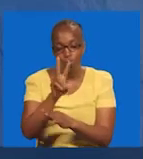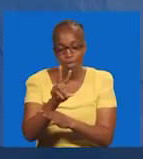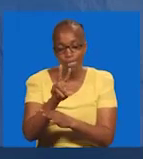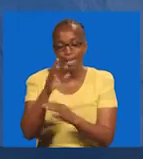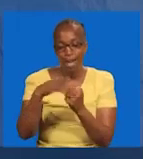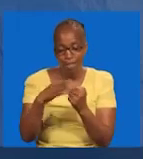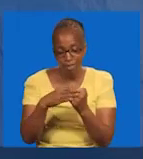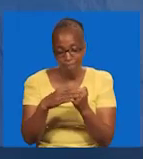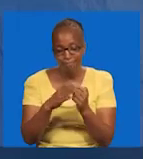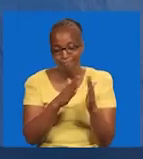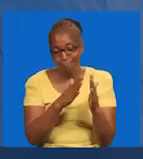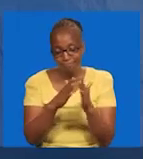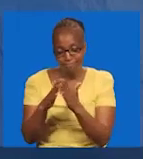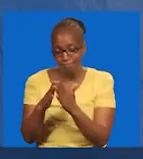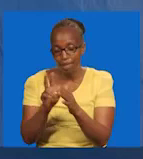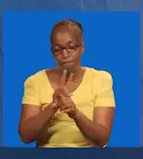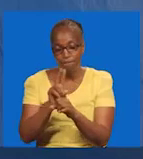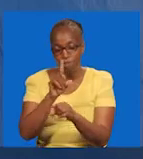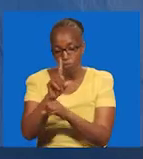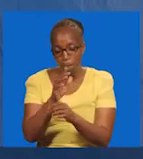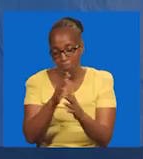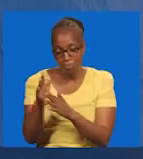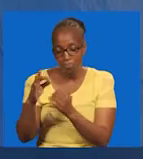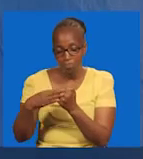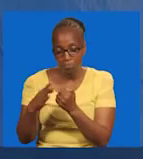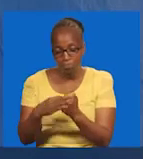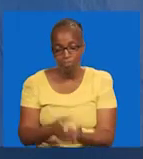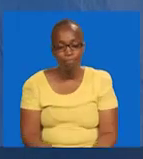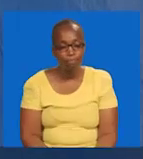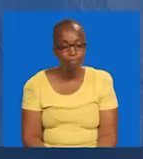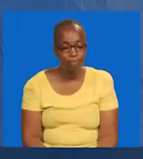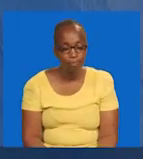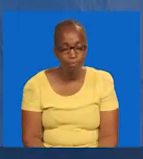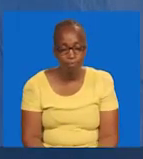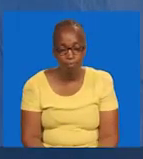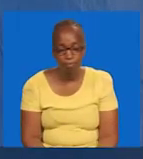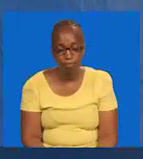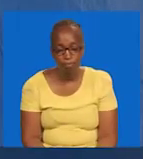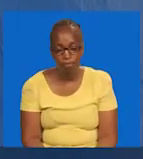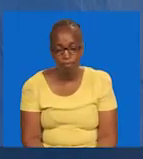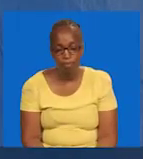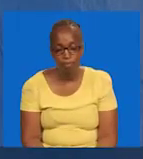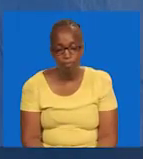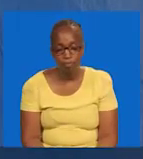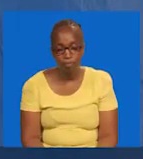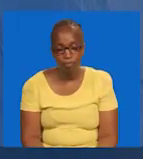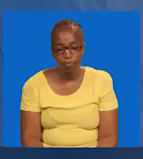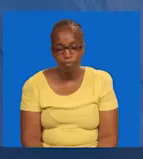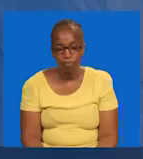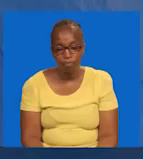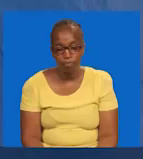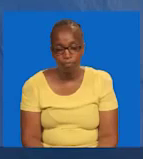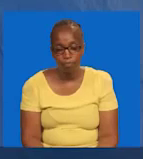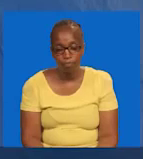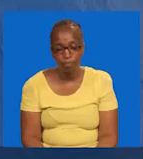mtakatifu, mlango ulewa, 28, kwanzia, mtari wa kwanza, hadi wa nane. Ni furaha tele,